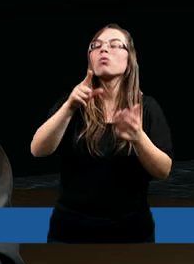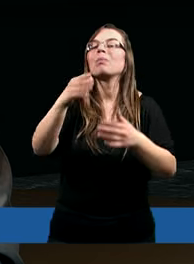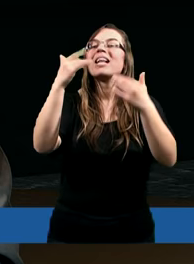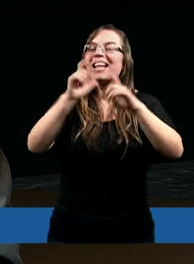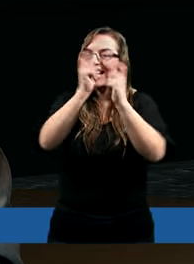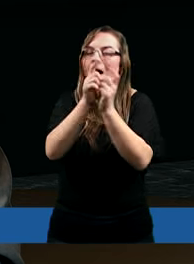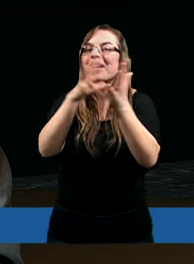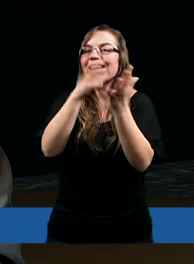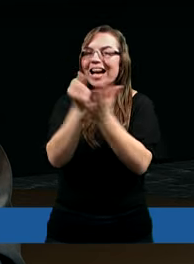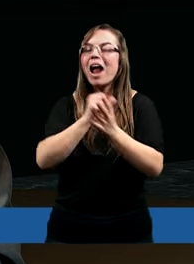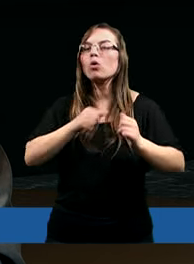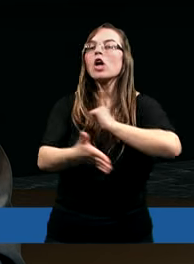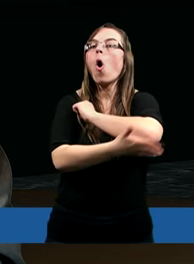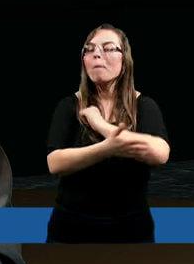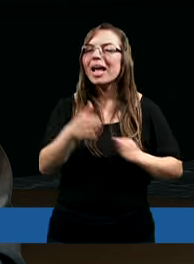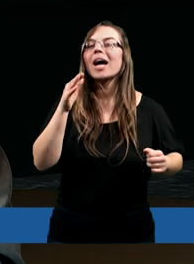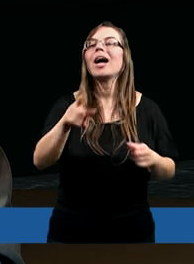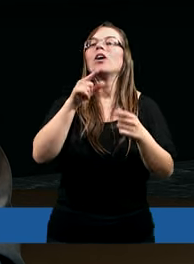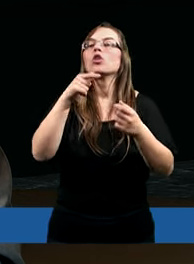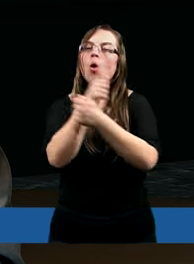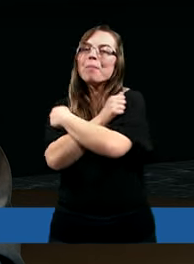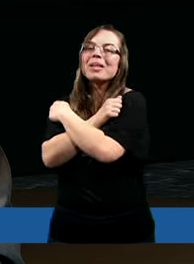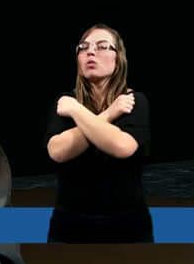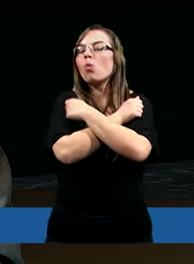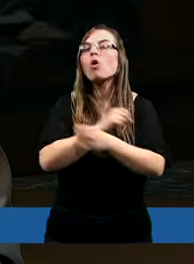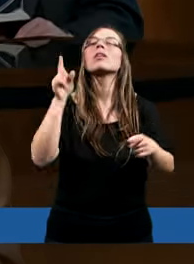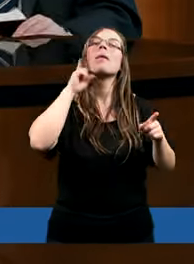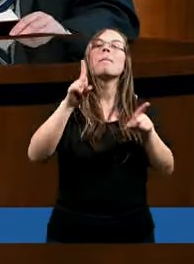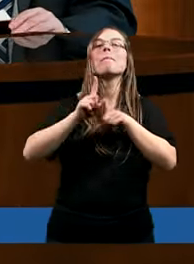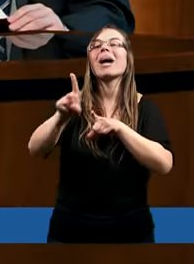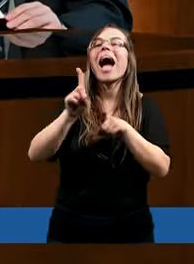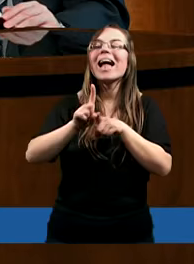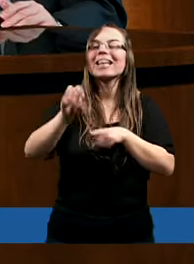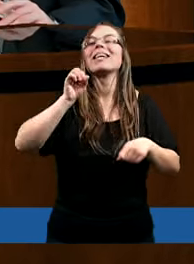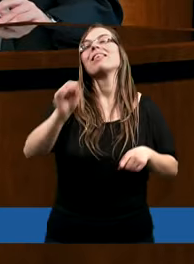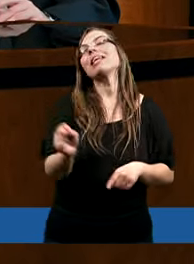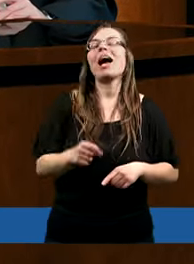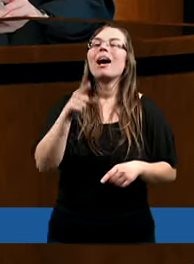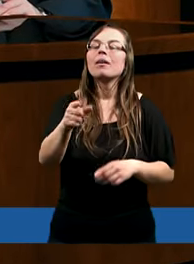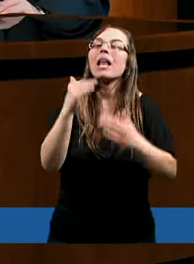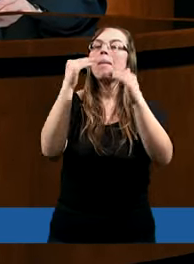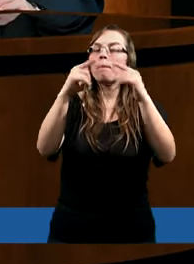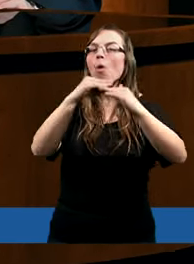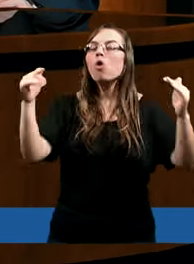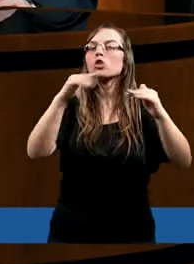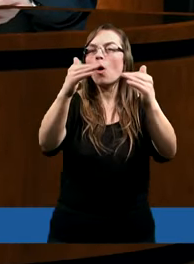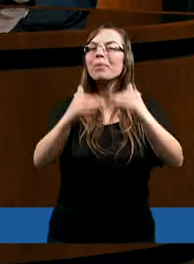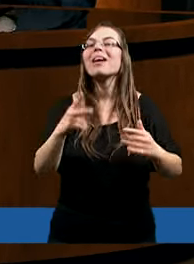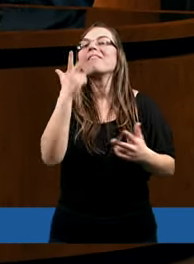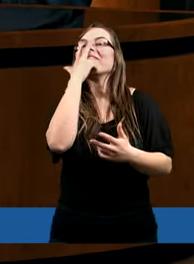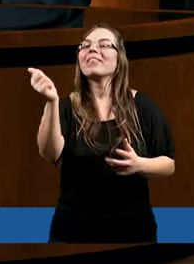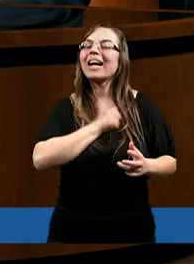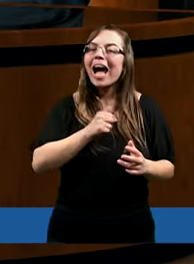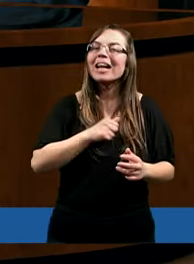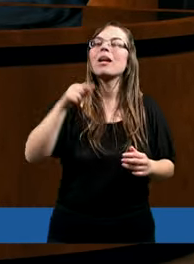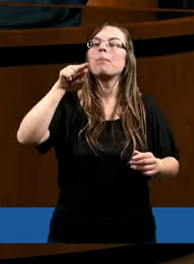zasadza cały dekalog, to miłość bratnia, a więc tutaj na naszym poziomie. Jezusa jest wyrazem